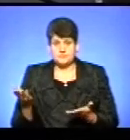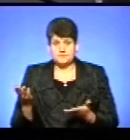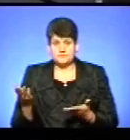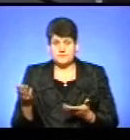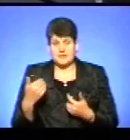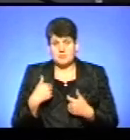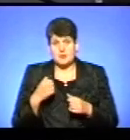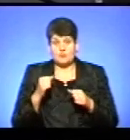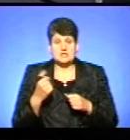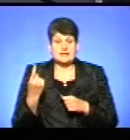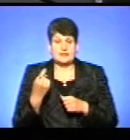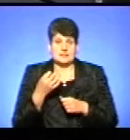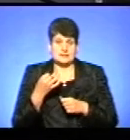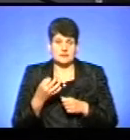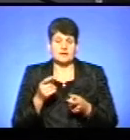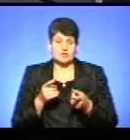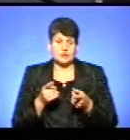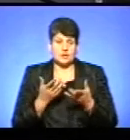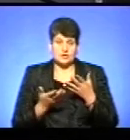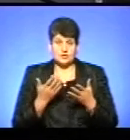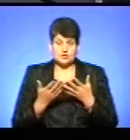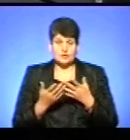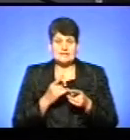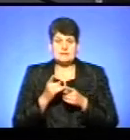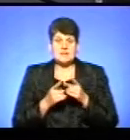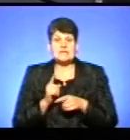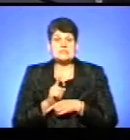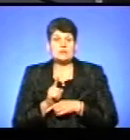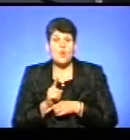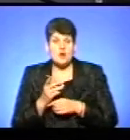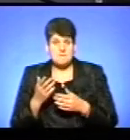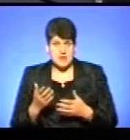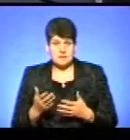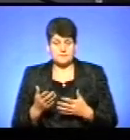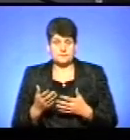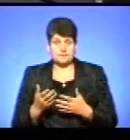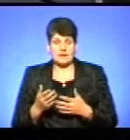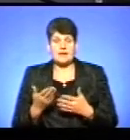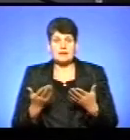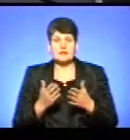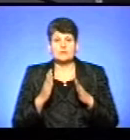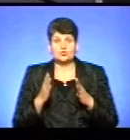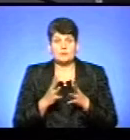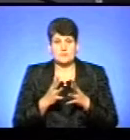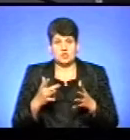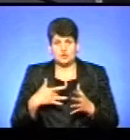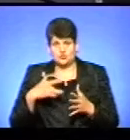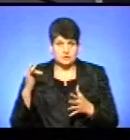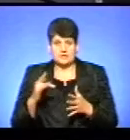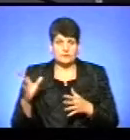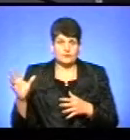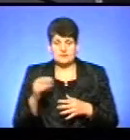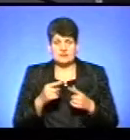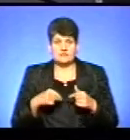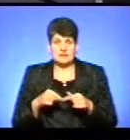ми можемо єдине сказати, дійсно, якщо зміняться норми, які будуть більш горськими до всіх видів